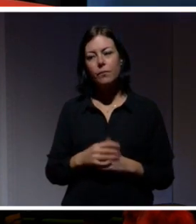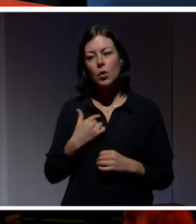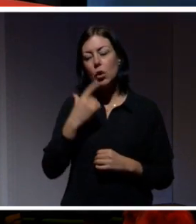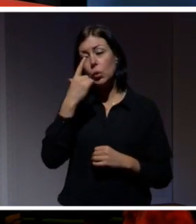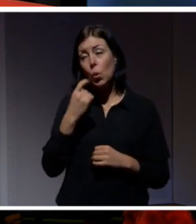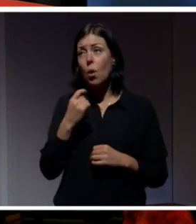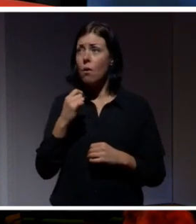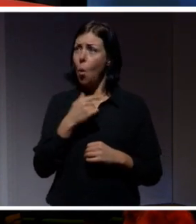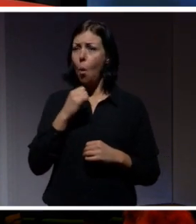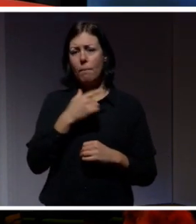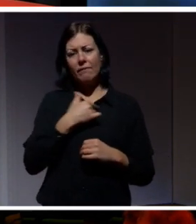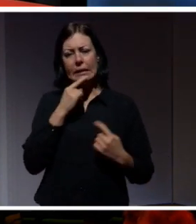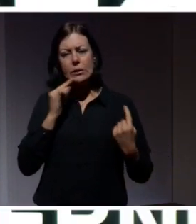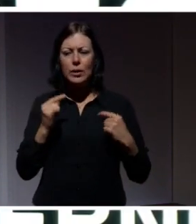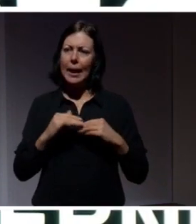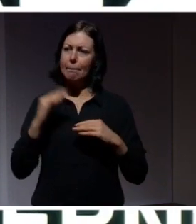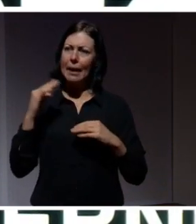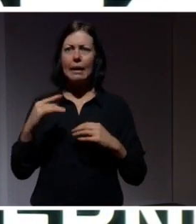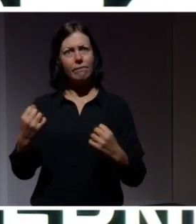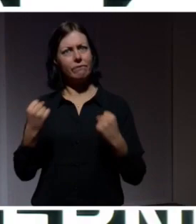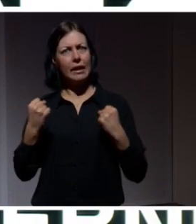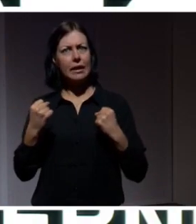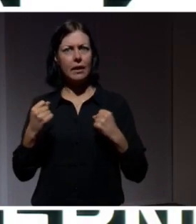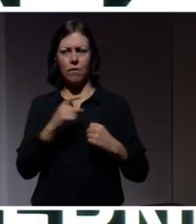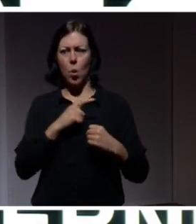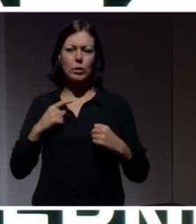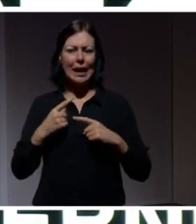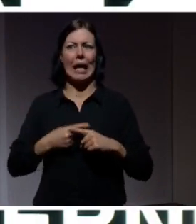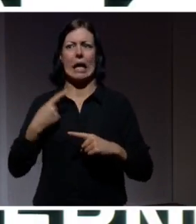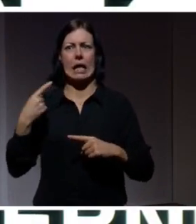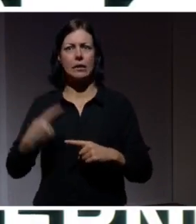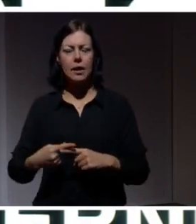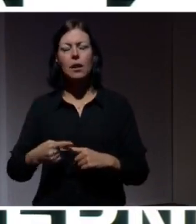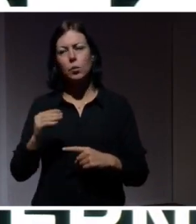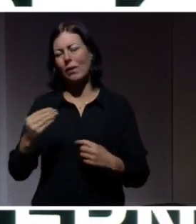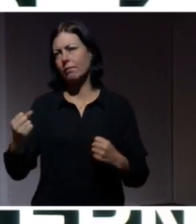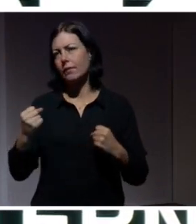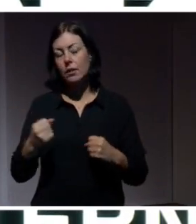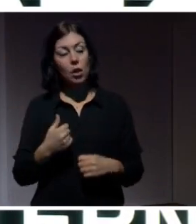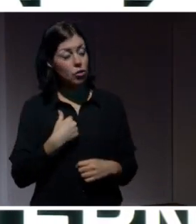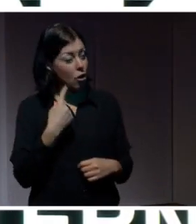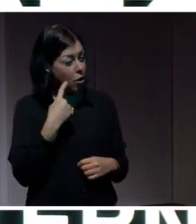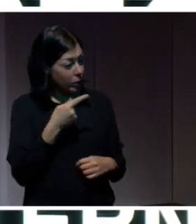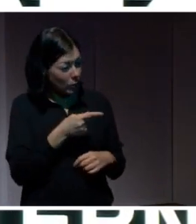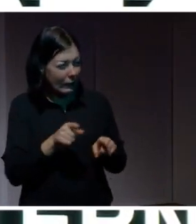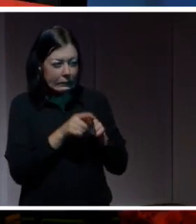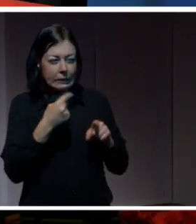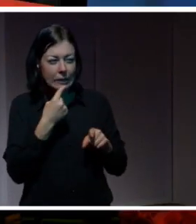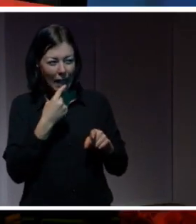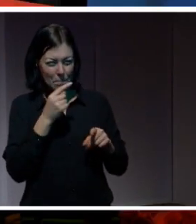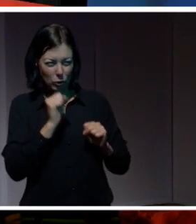diskutera det mer utifrån att det här är en angelägenhet för oss hela tiden är viktigt. Vad jag hör dig säga nästan att det här måste vara en